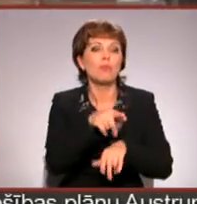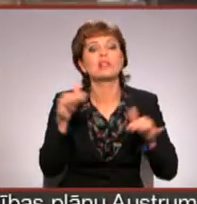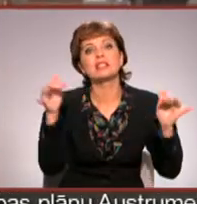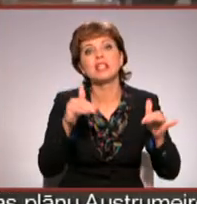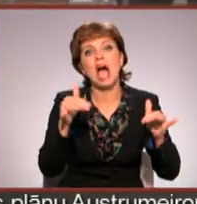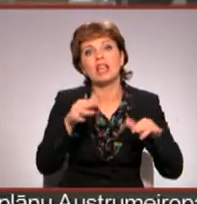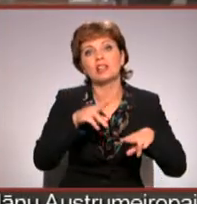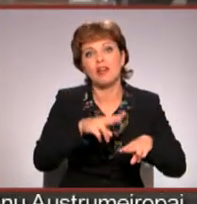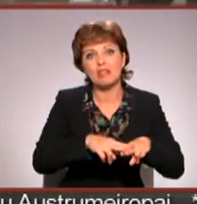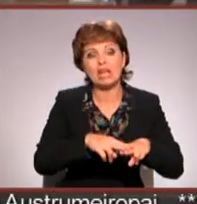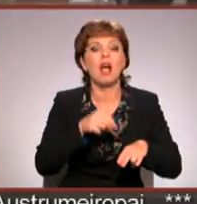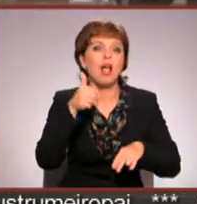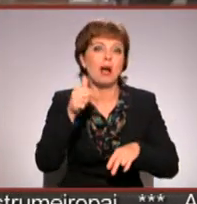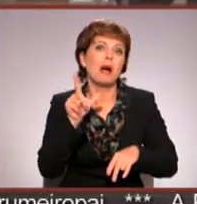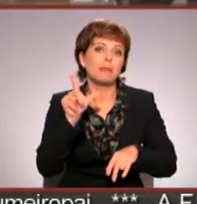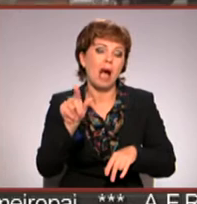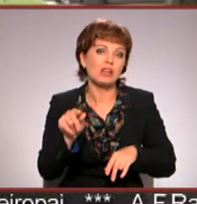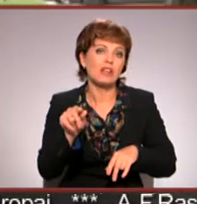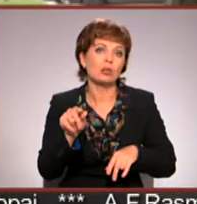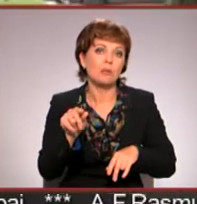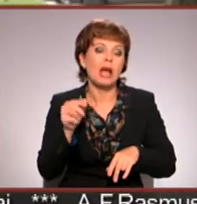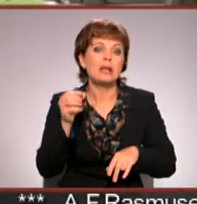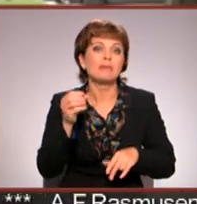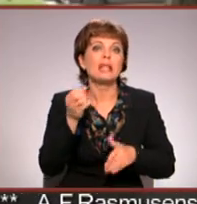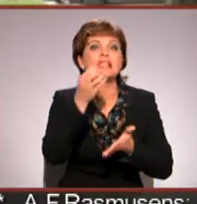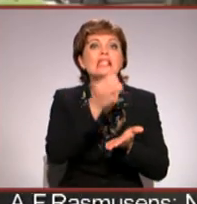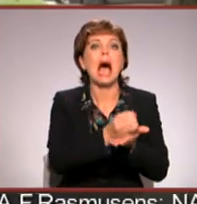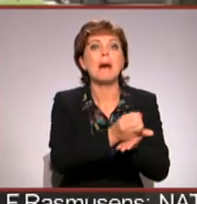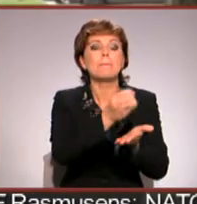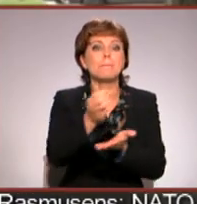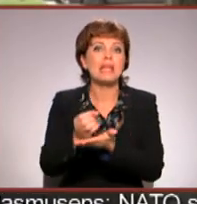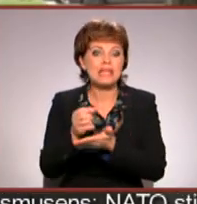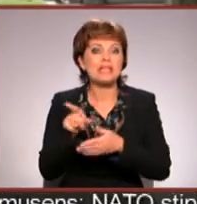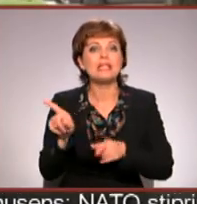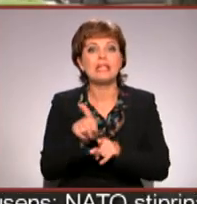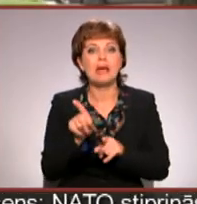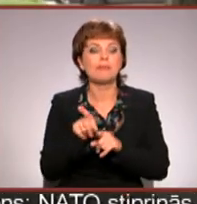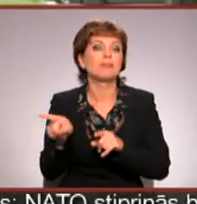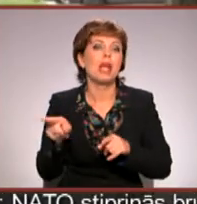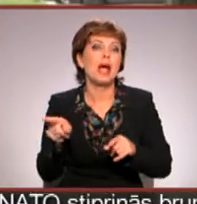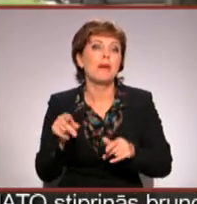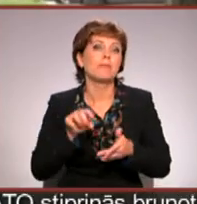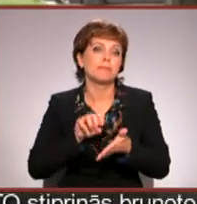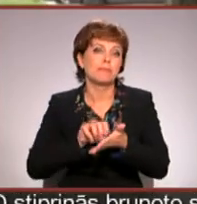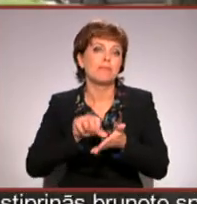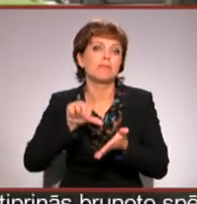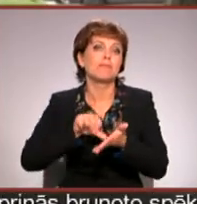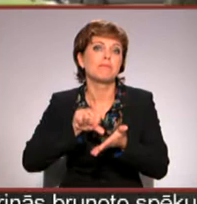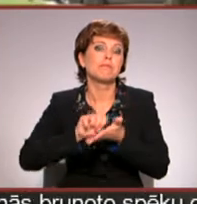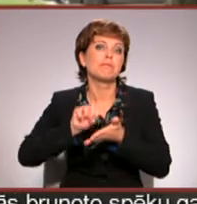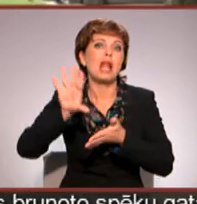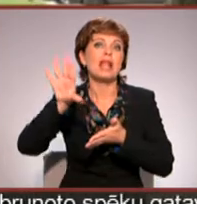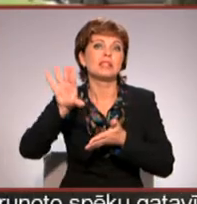te ir izsinājums varētu būt pārvietojumies stābiņi. Pagājušajā domas sēdē, viņš prezentēja savu šo visu to ideju un